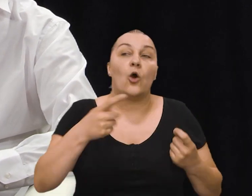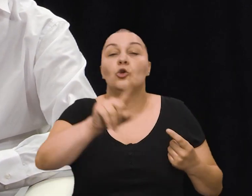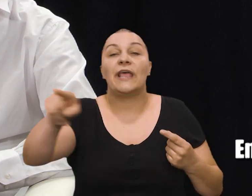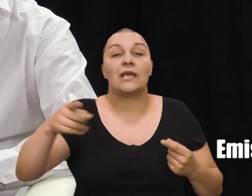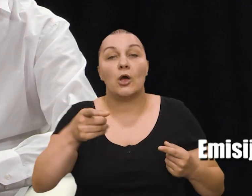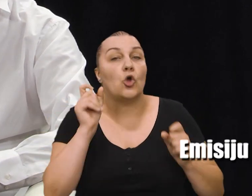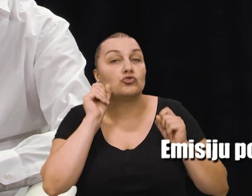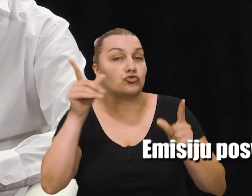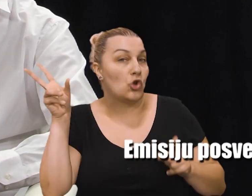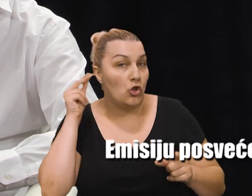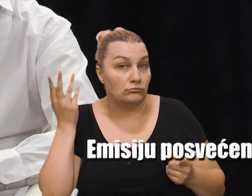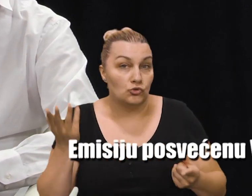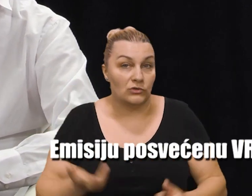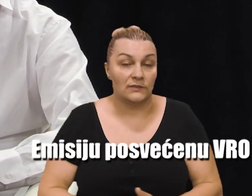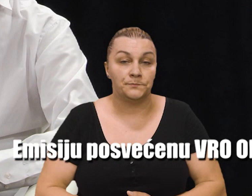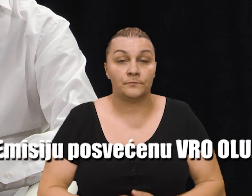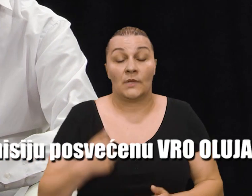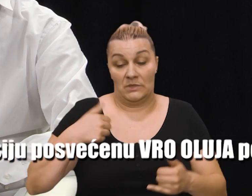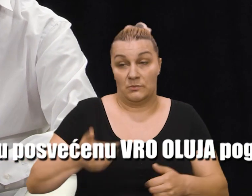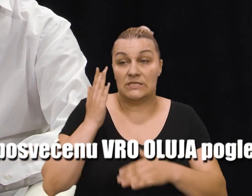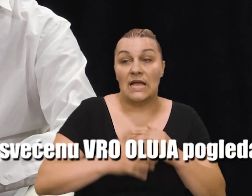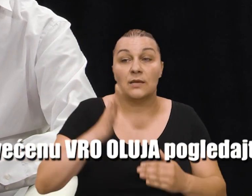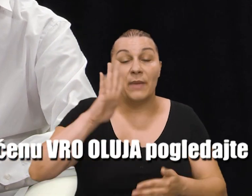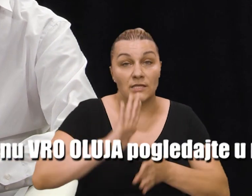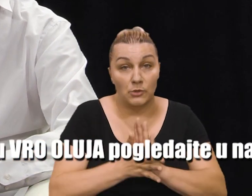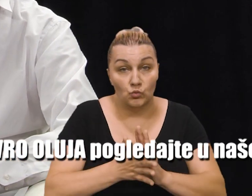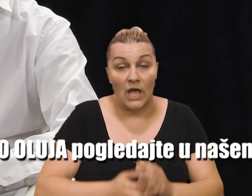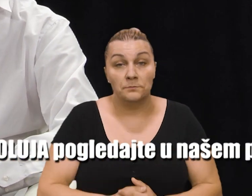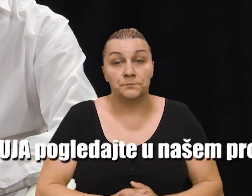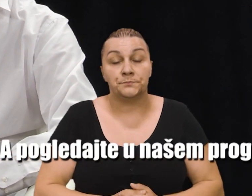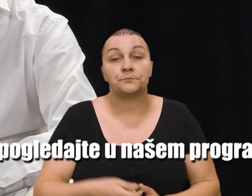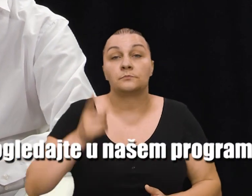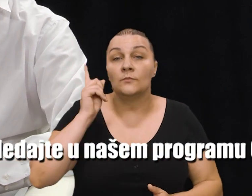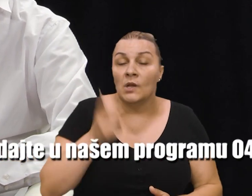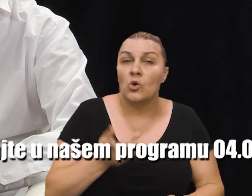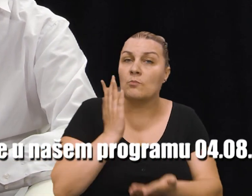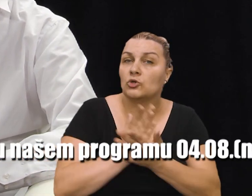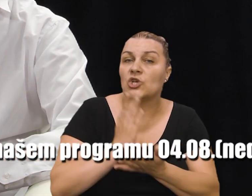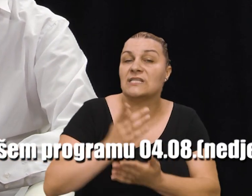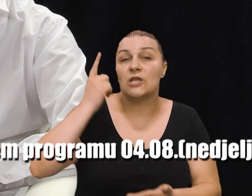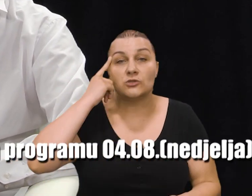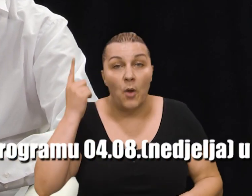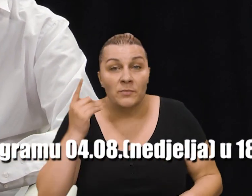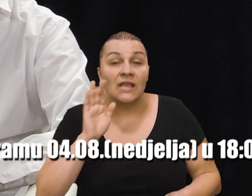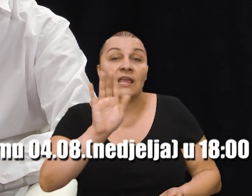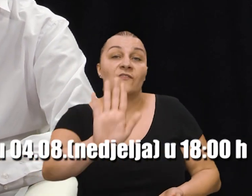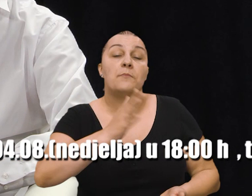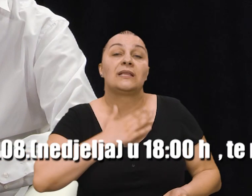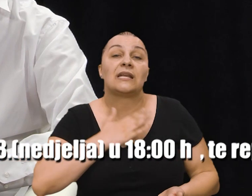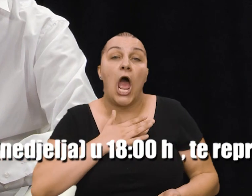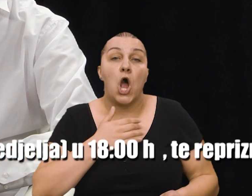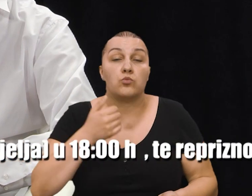čudno nekima zvučalo evo ajmo mi u zadnji smo pet minuta moramo često spominjete